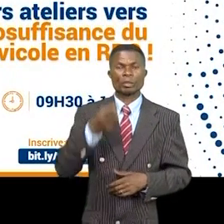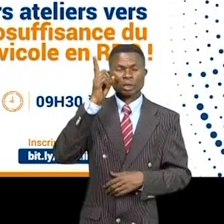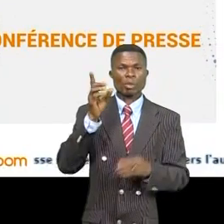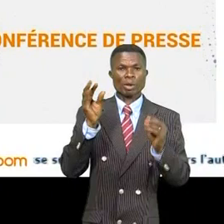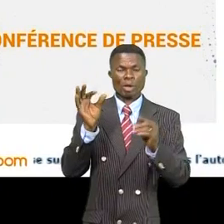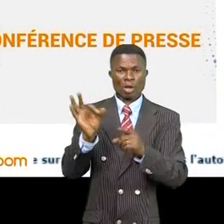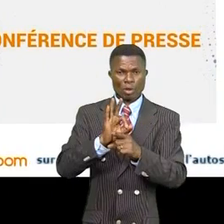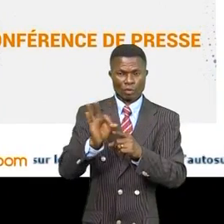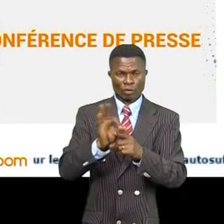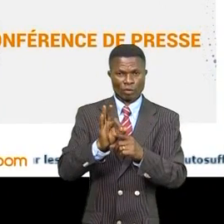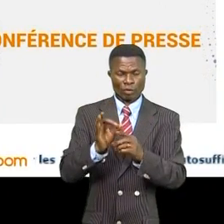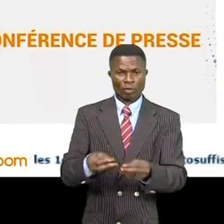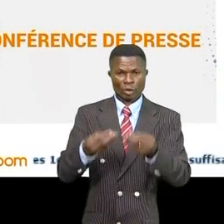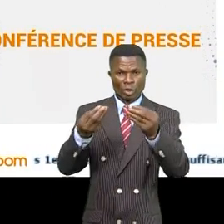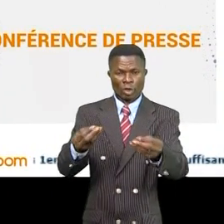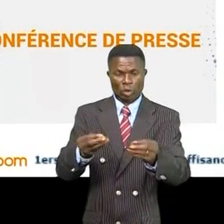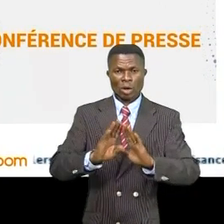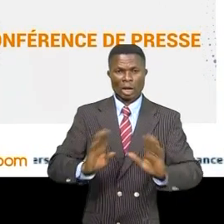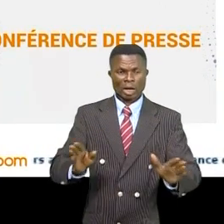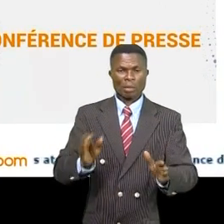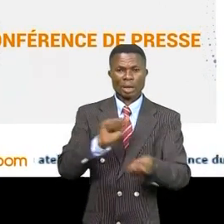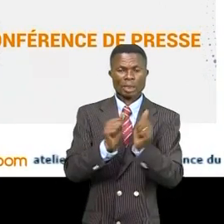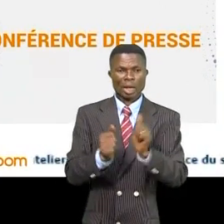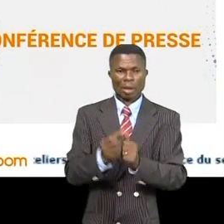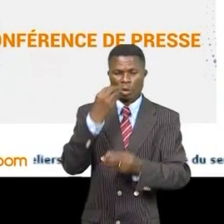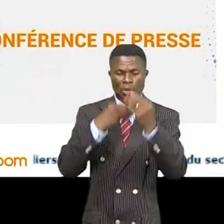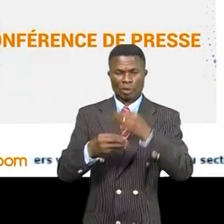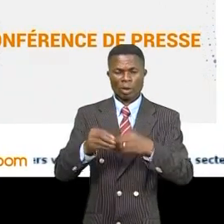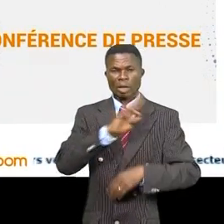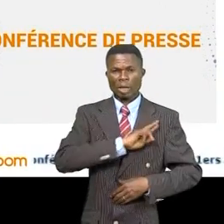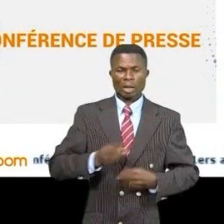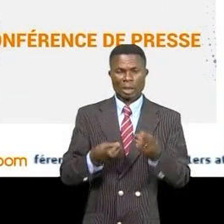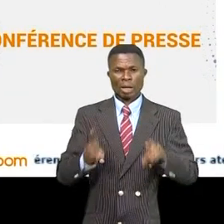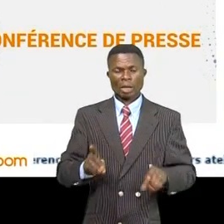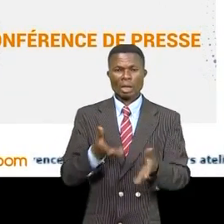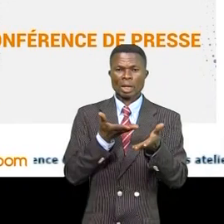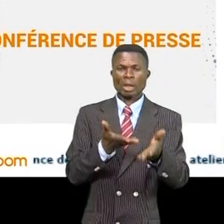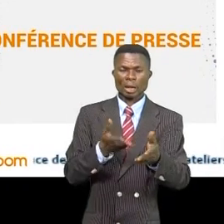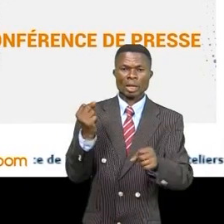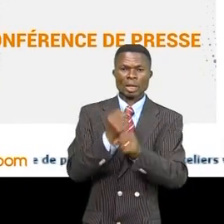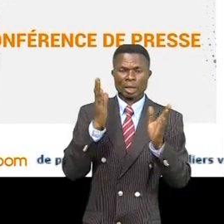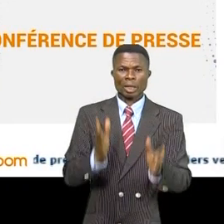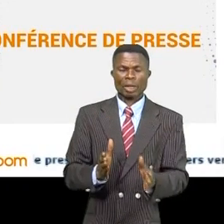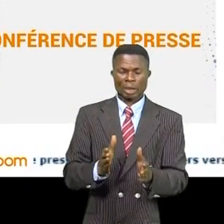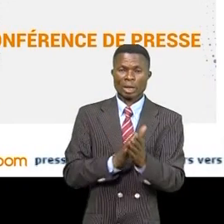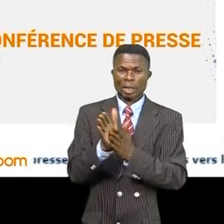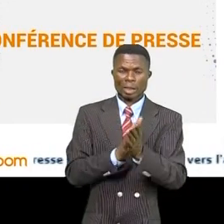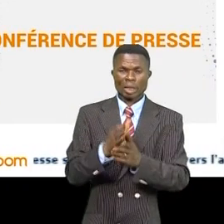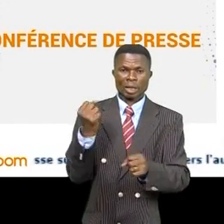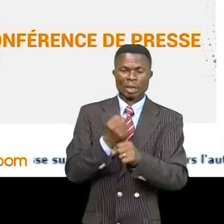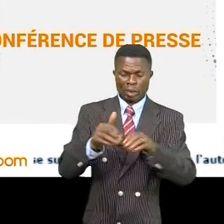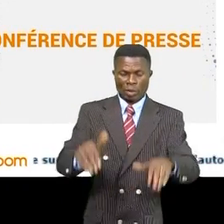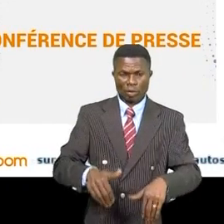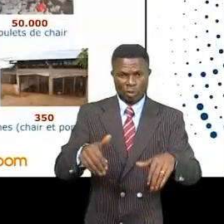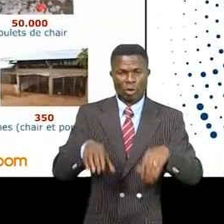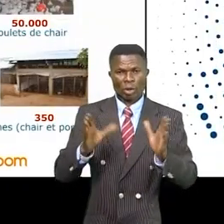vers l'autosuffisance du secteur avicole en République démocratique du Congo visent à aider les acteurs intéressés par les secteurs avicoles